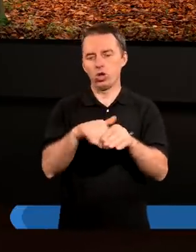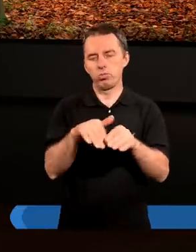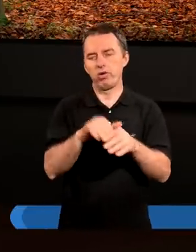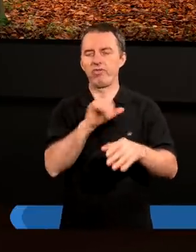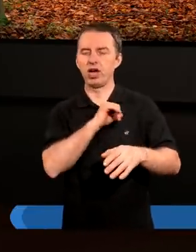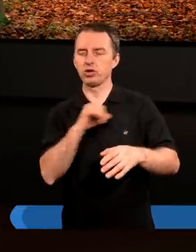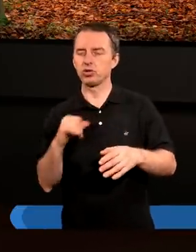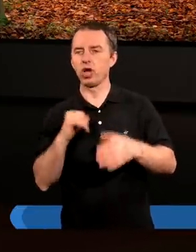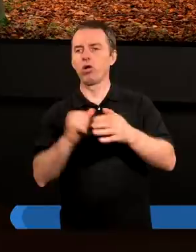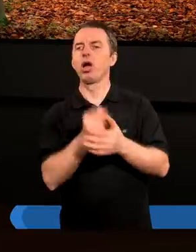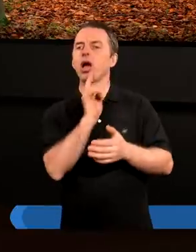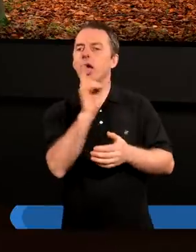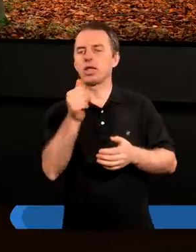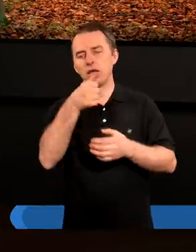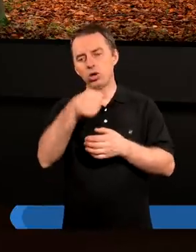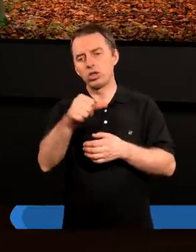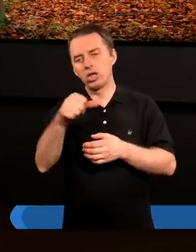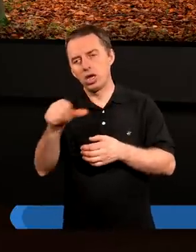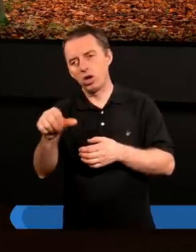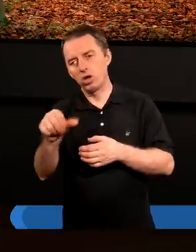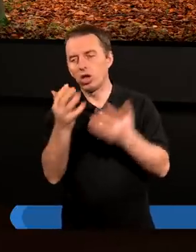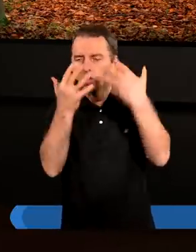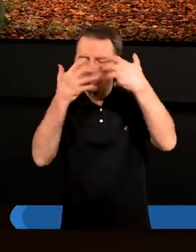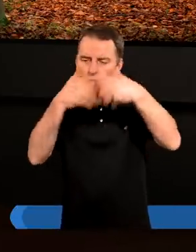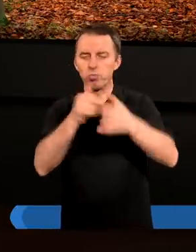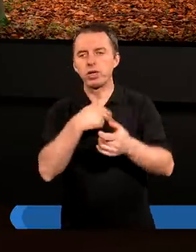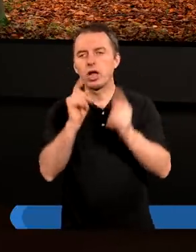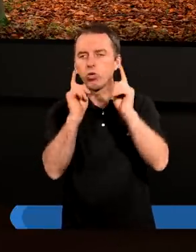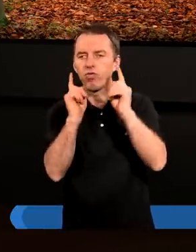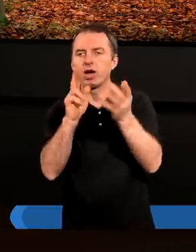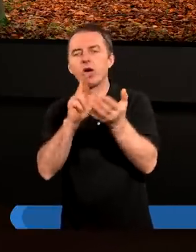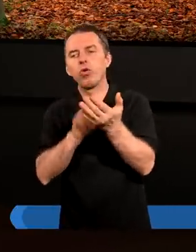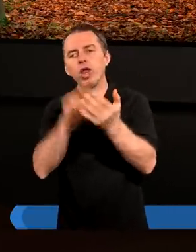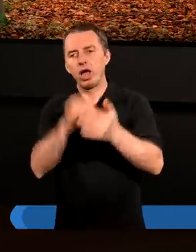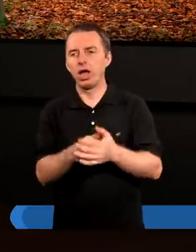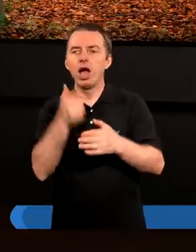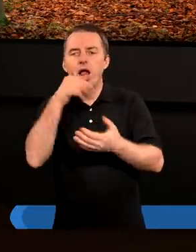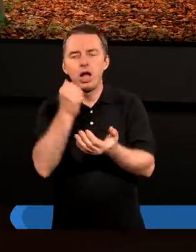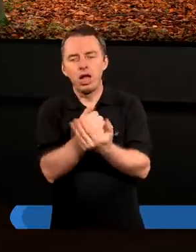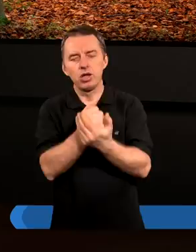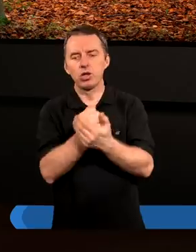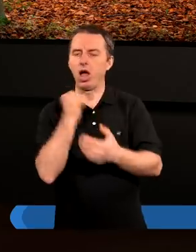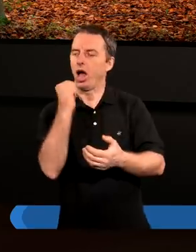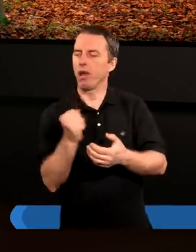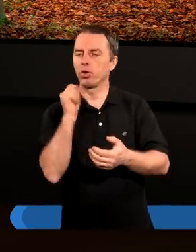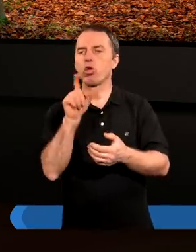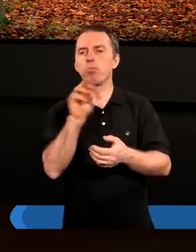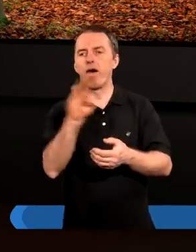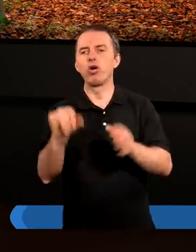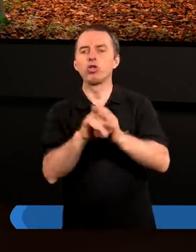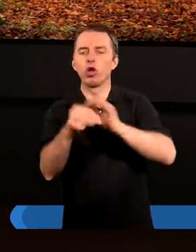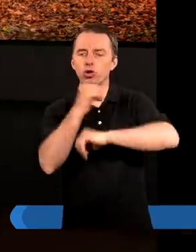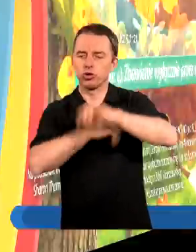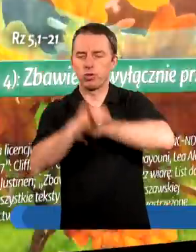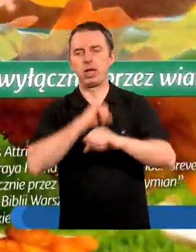każdego tygodnia, skupić naszą uwagę na liście Apostoła Pawła do